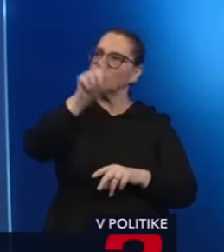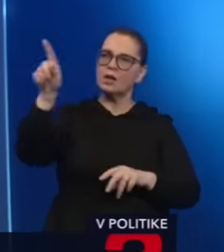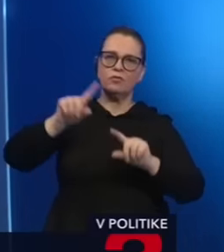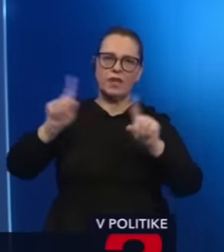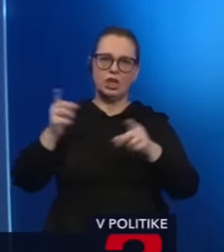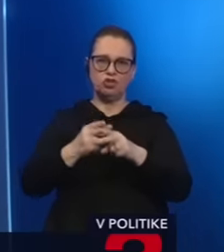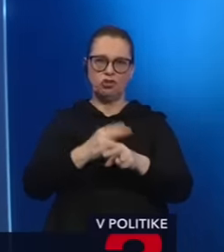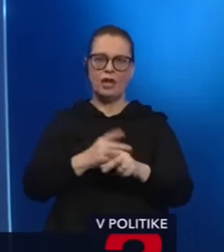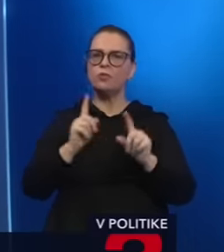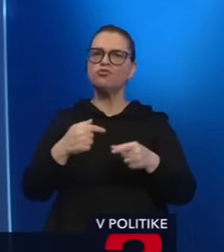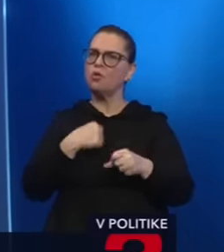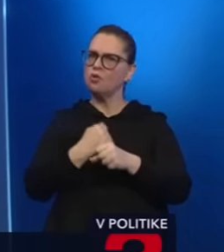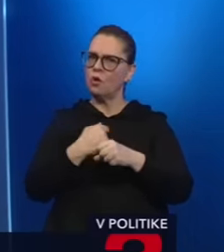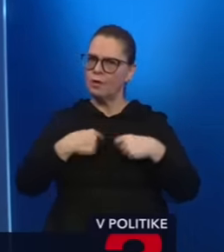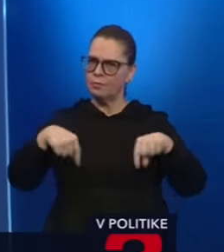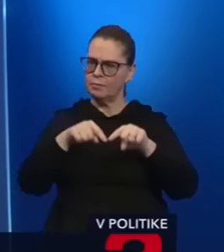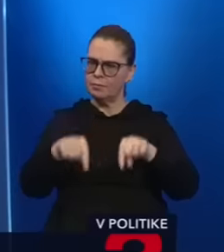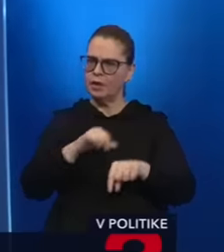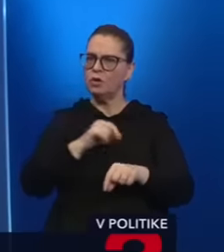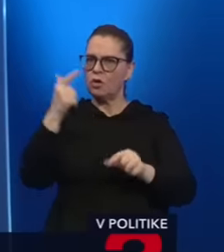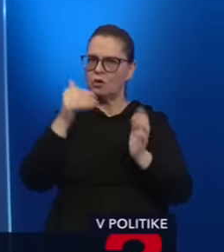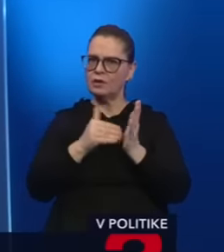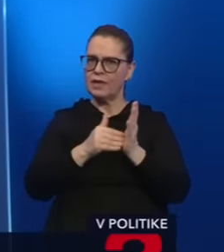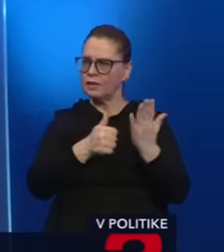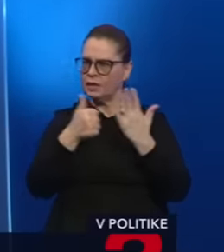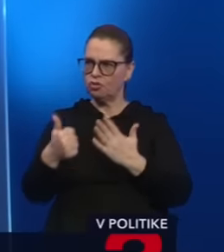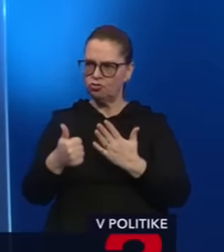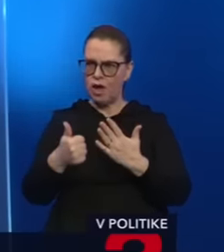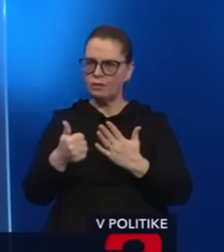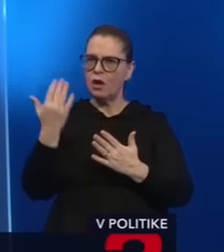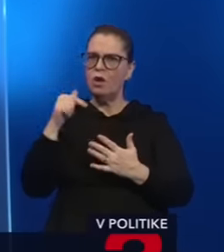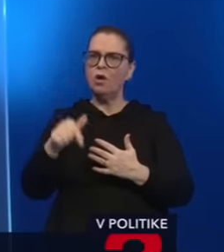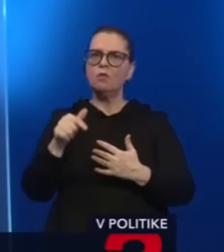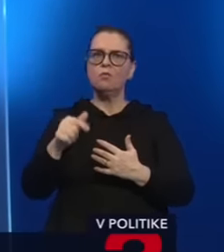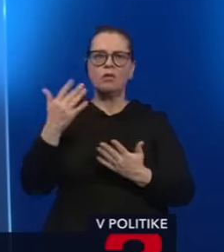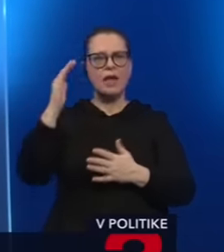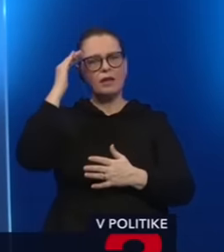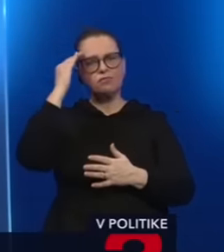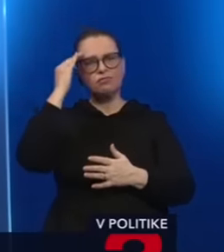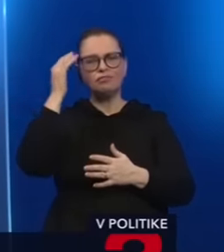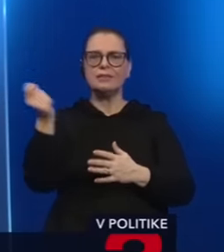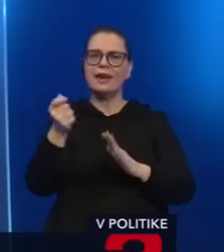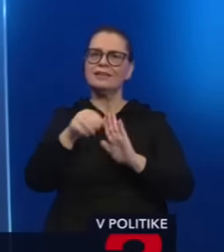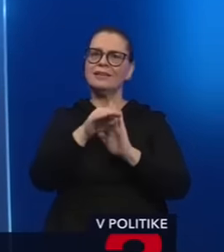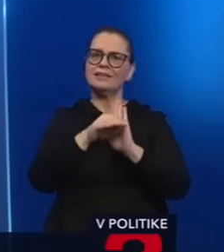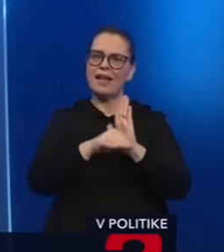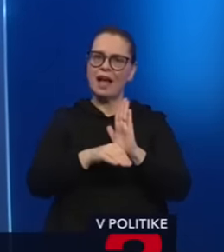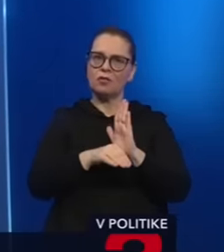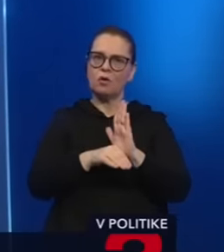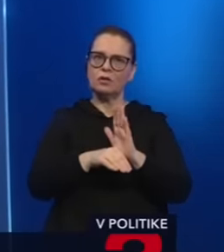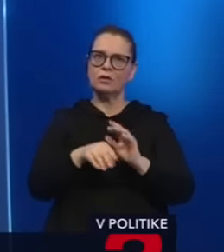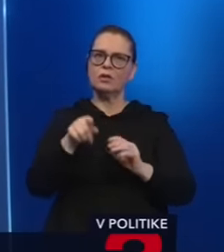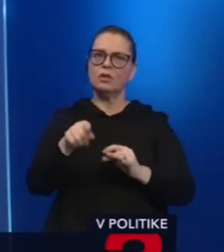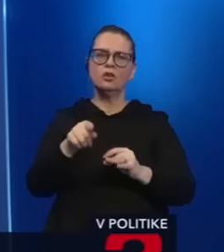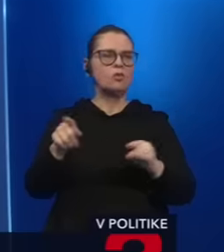To, čo robíme my, že tu na v roku 2006 vznikol nejaký psychopatický trestný zákon, ktorý má všetky